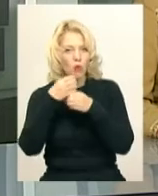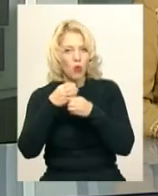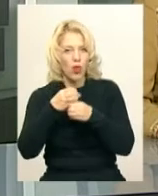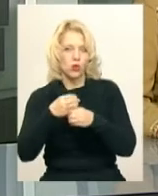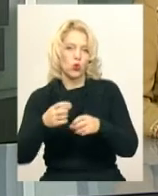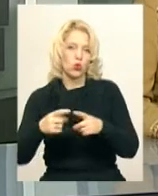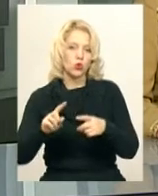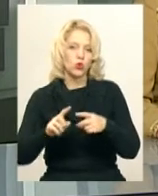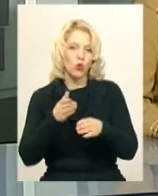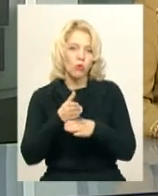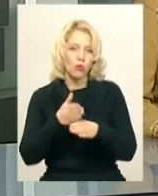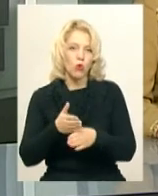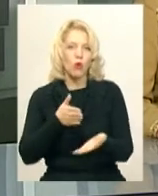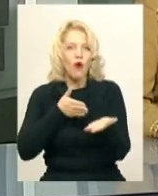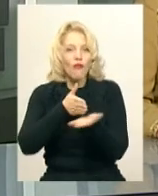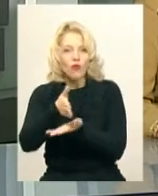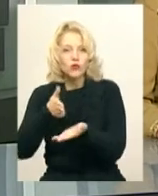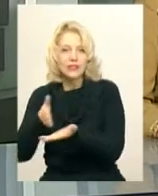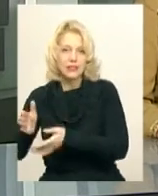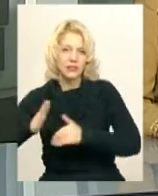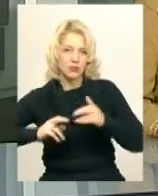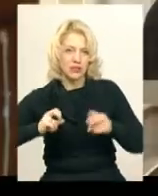спеціалістів. Детальніше Тетяна Ворожцова.